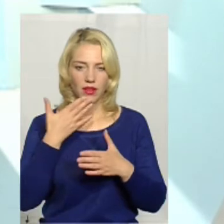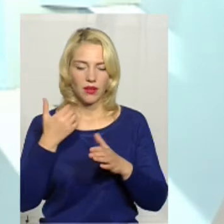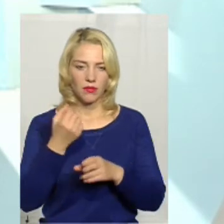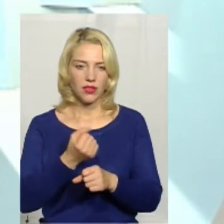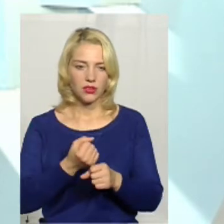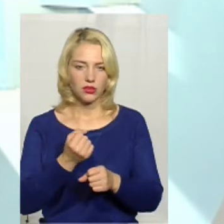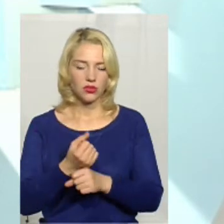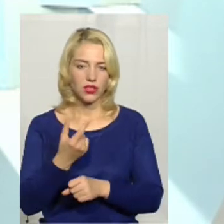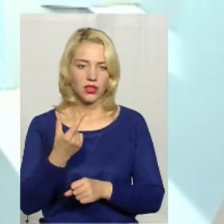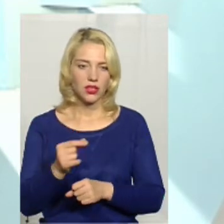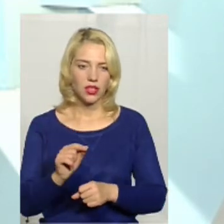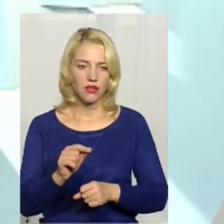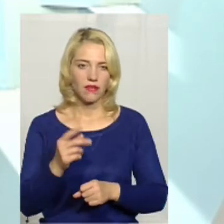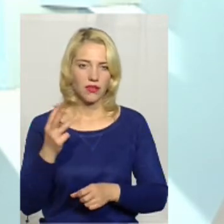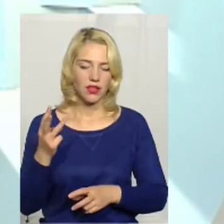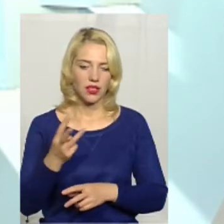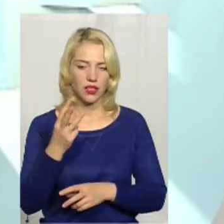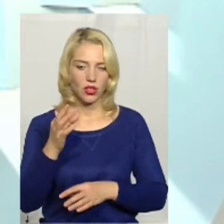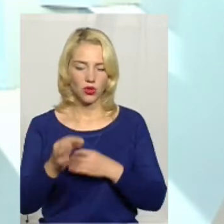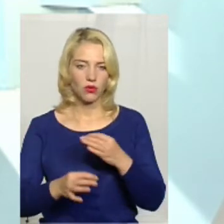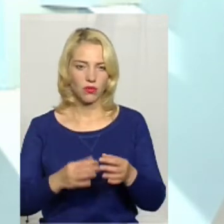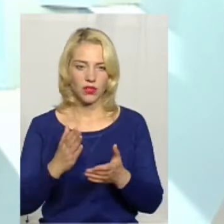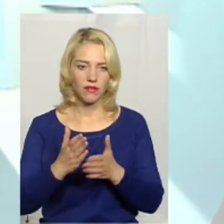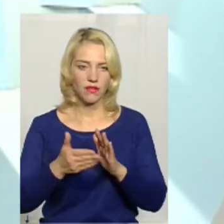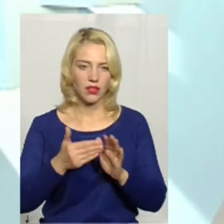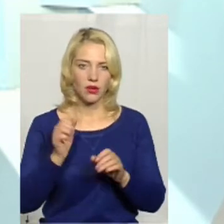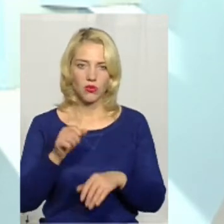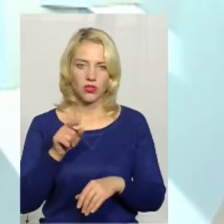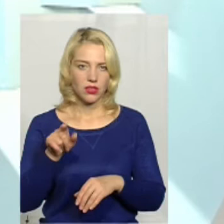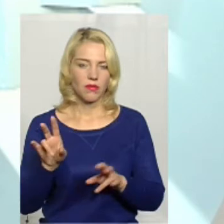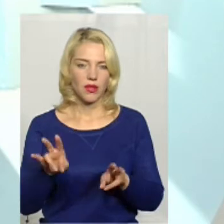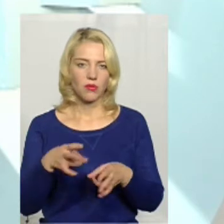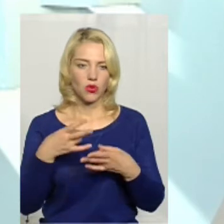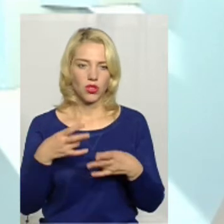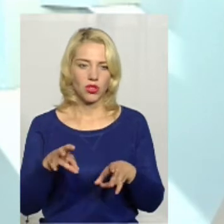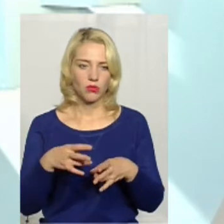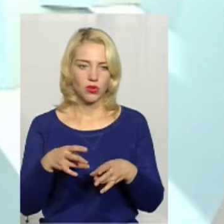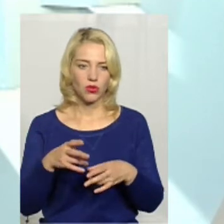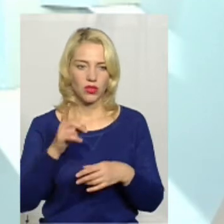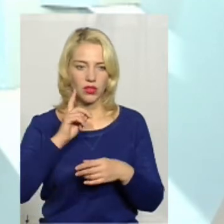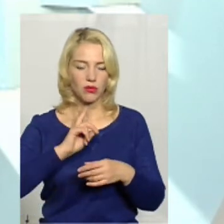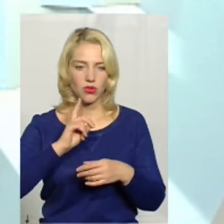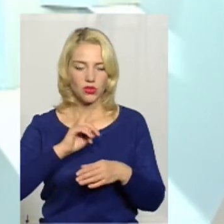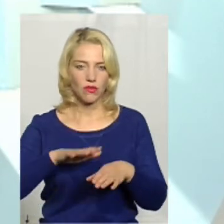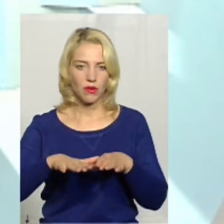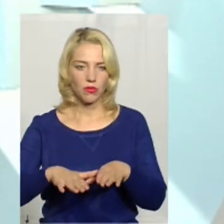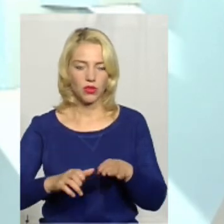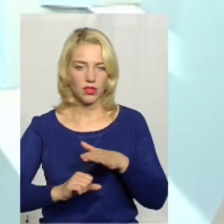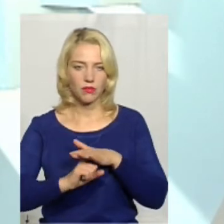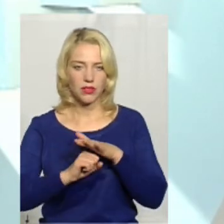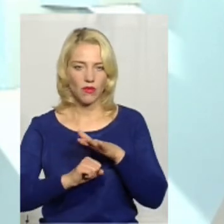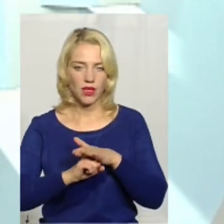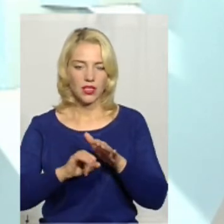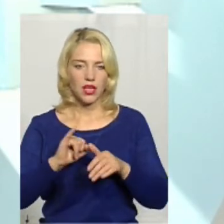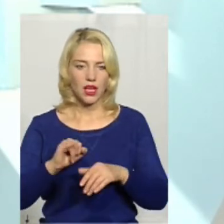там, де в 3-3 доби є віклик, може там не потрібно тимчасовий пункт базування.